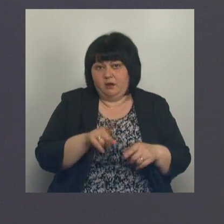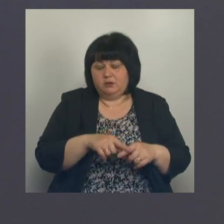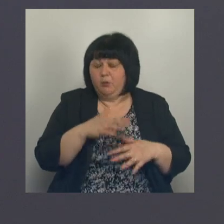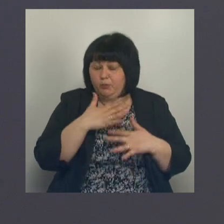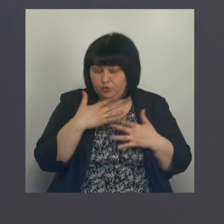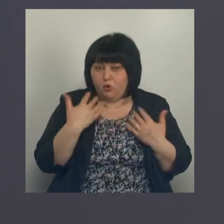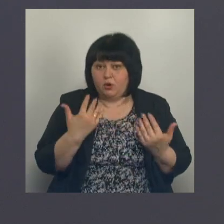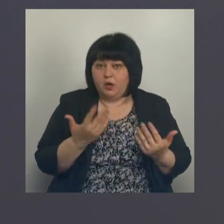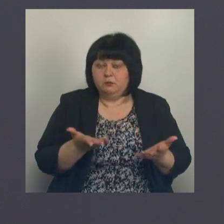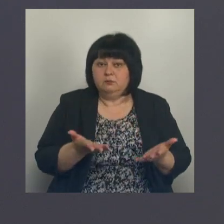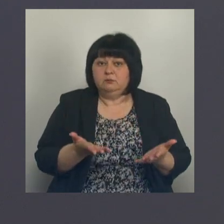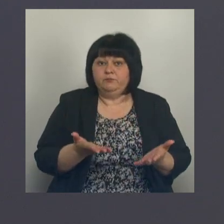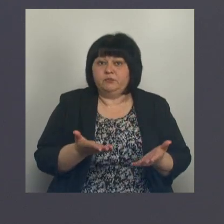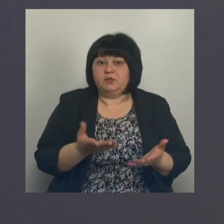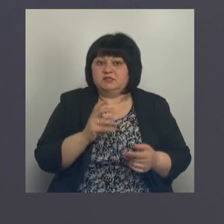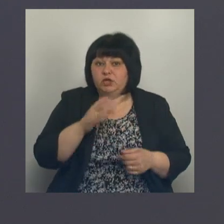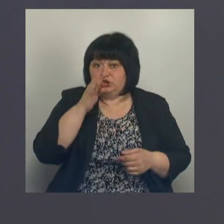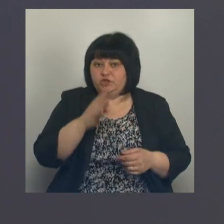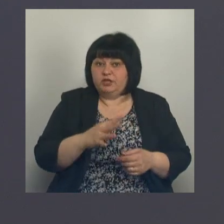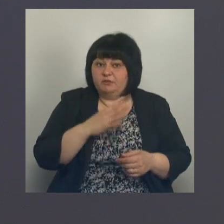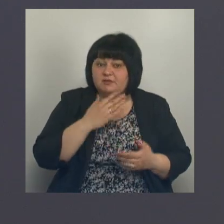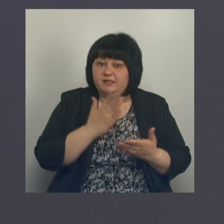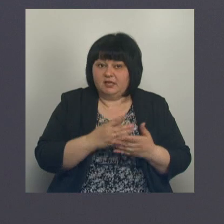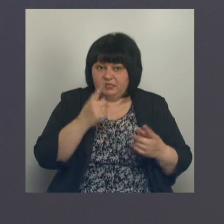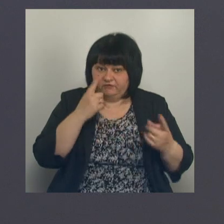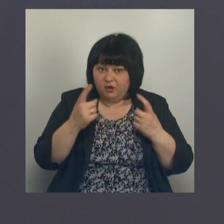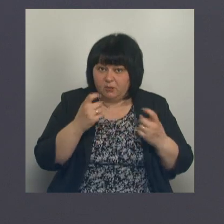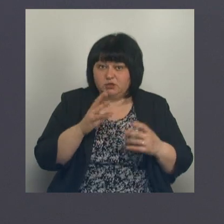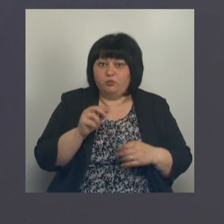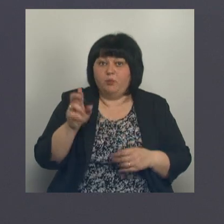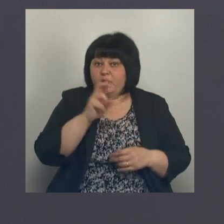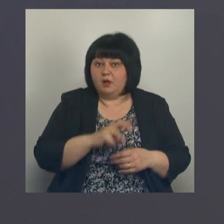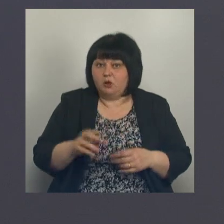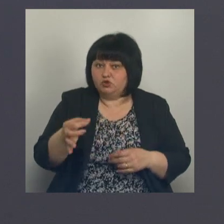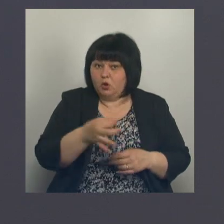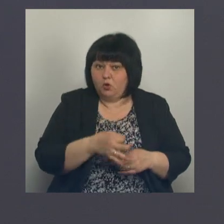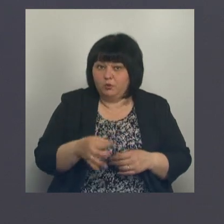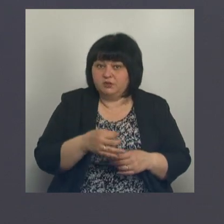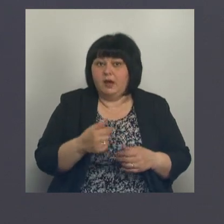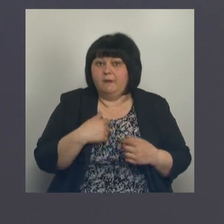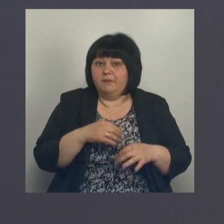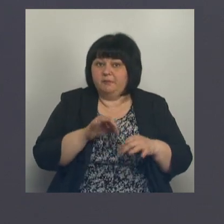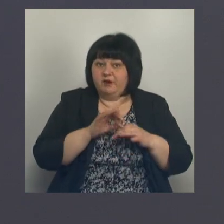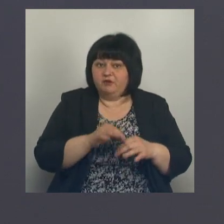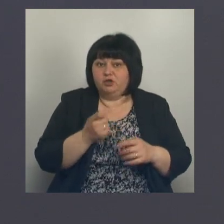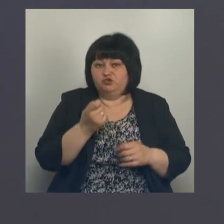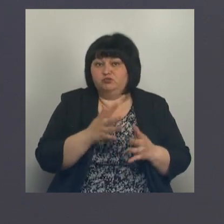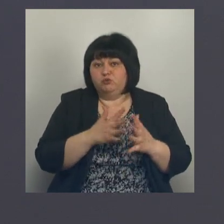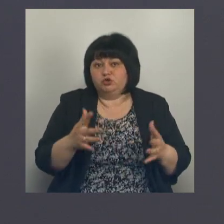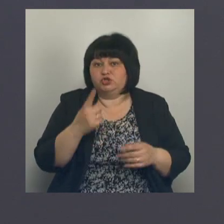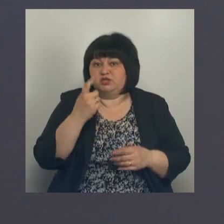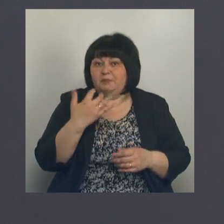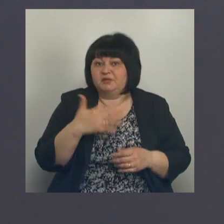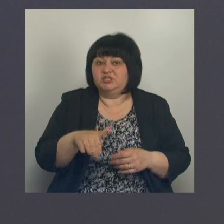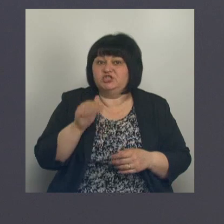много. За 4 месяца есть данные по Белгородской области. Мы прошли чуть больше 150